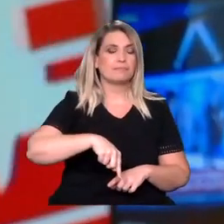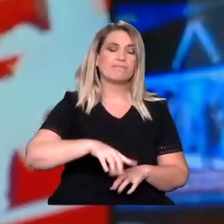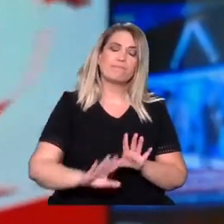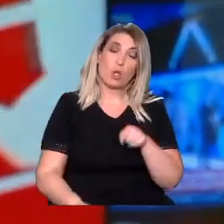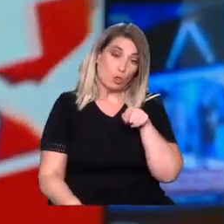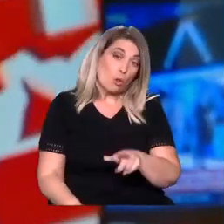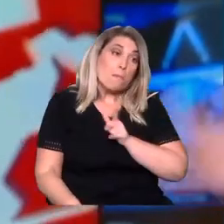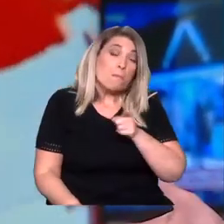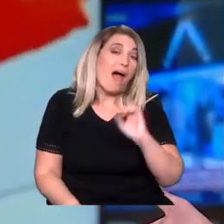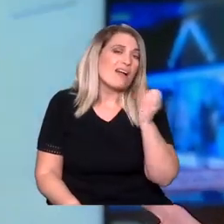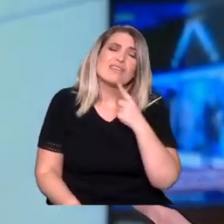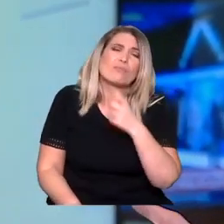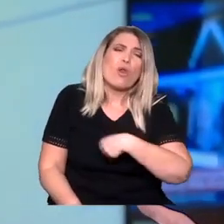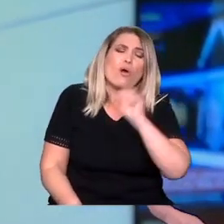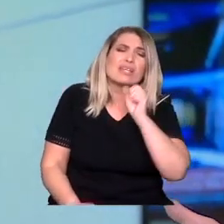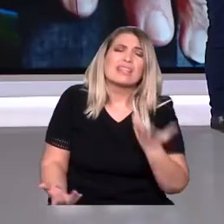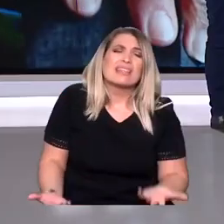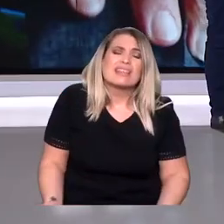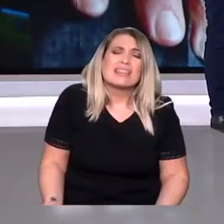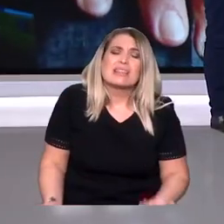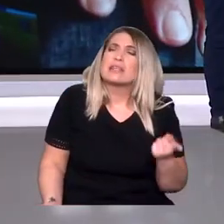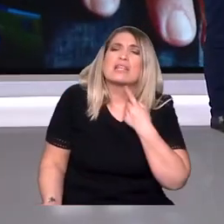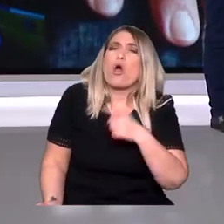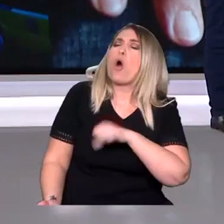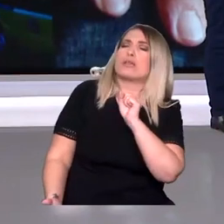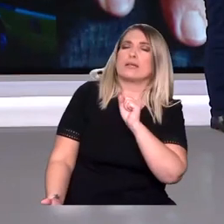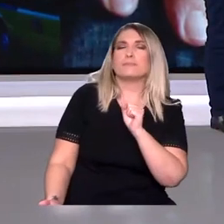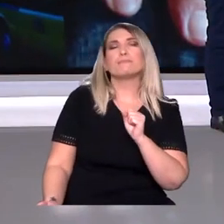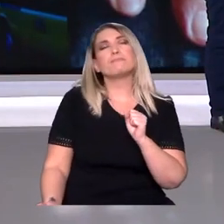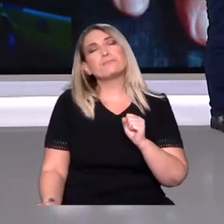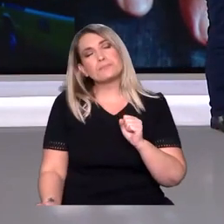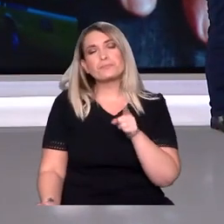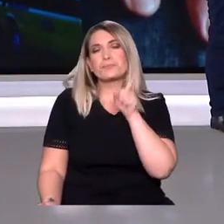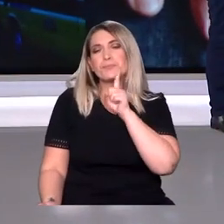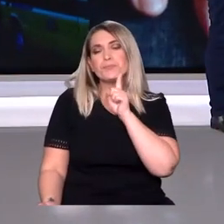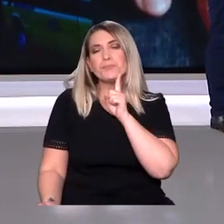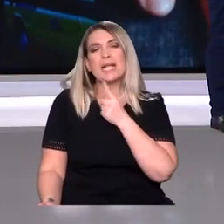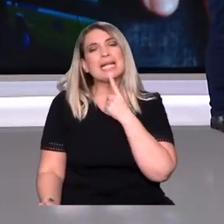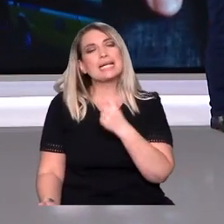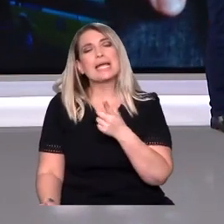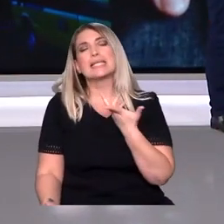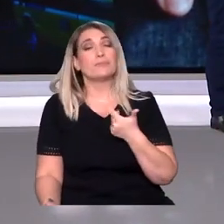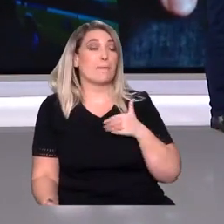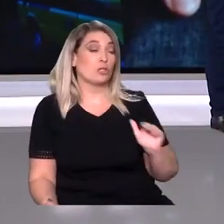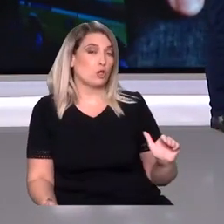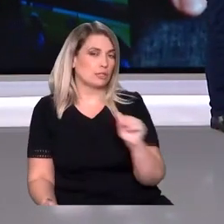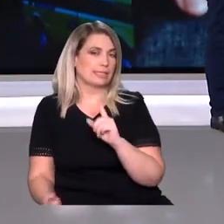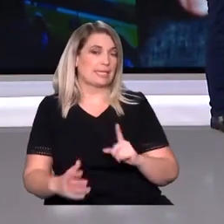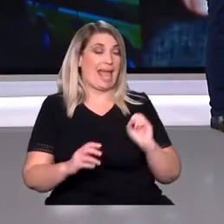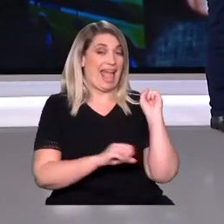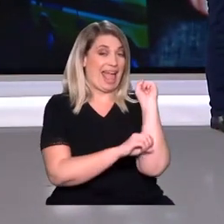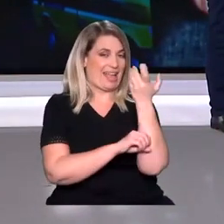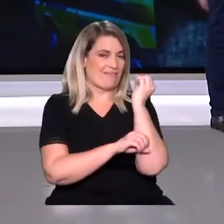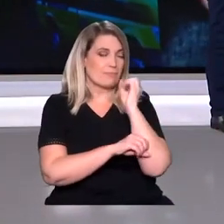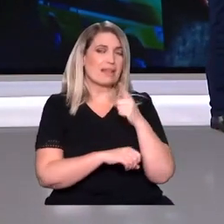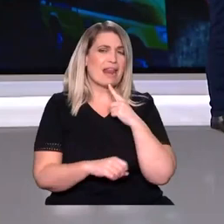απάντηση. Τι λένε από το ΕΚΑΒΡΙΑ. Λοιπόν, πηγές από το ΕΚΑΒ μας λένε πως δεν επιλέγουν οι ίδιοι